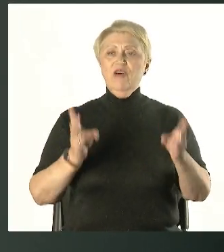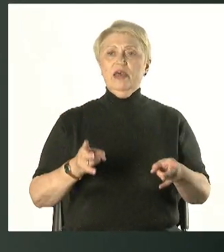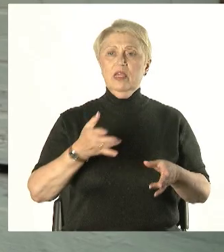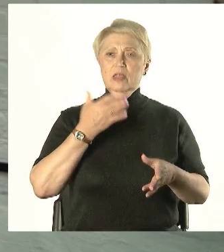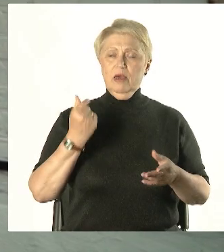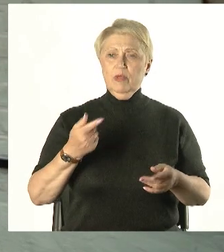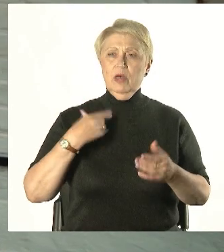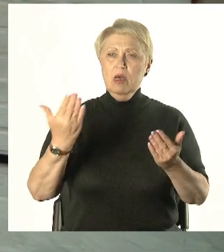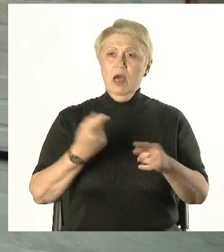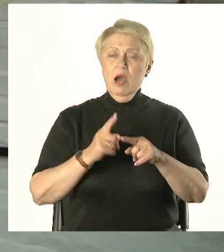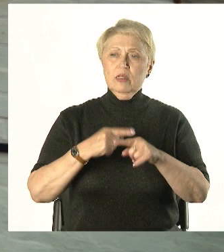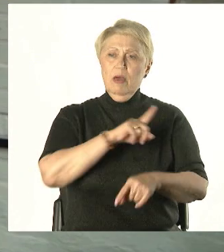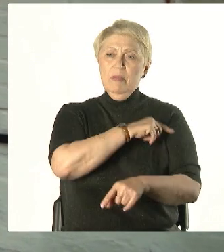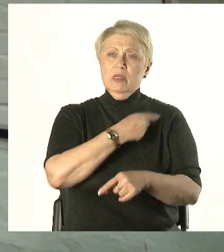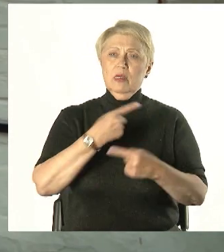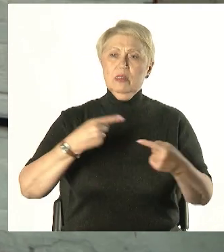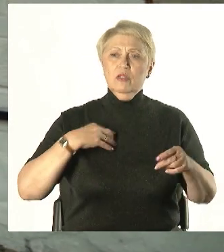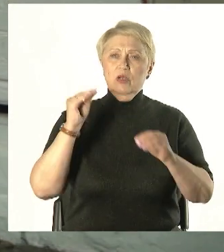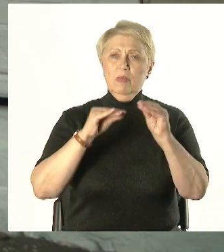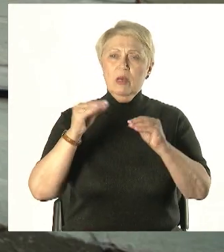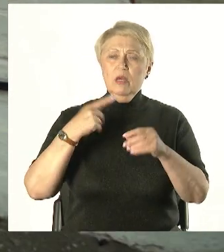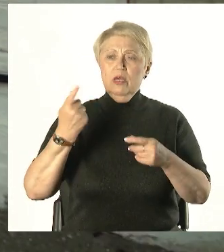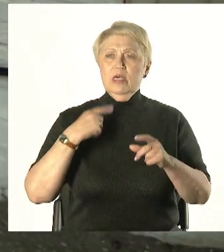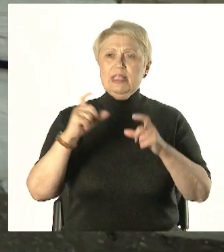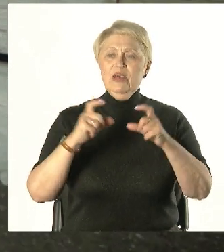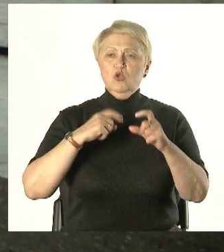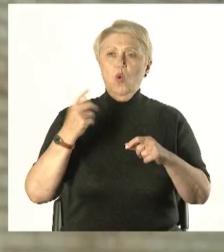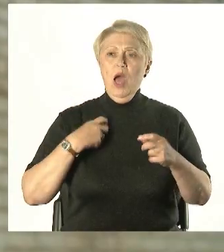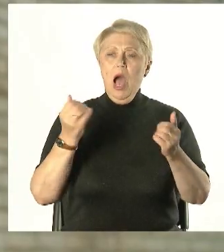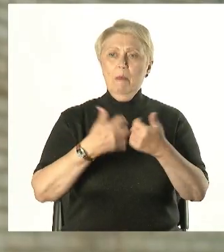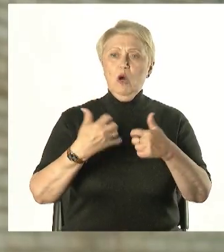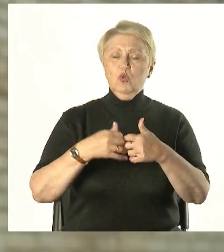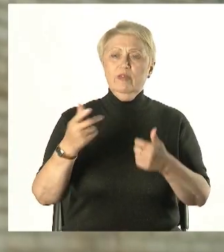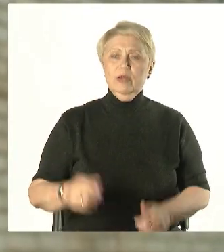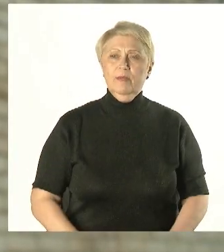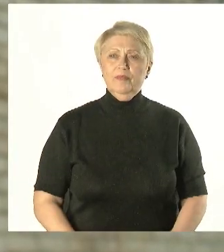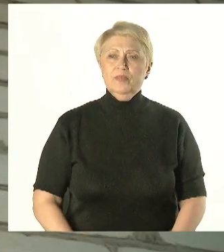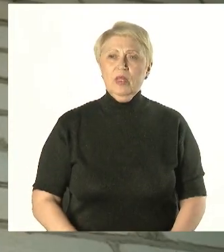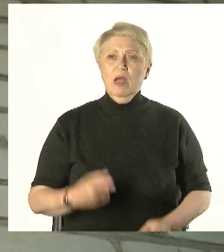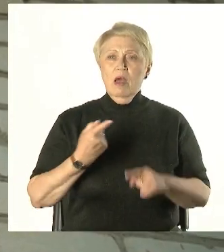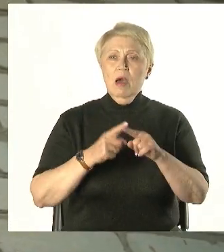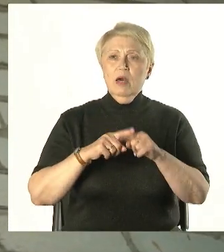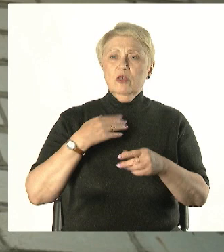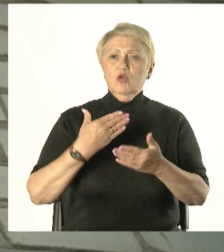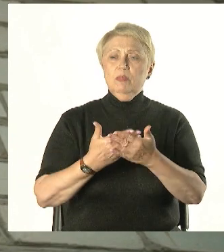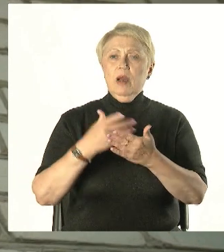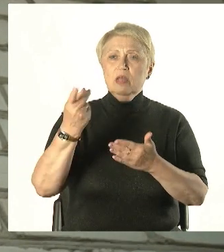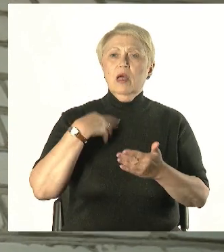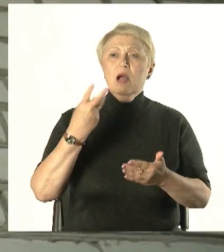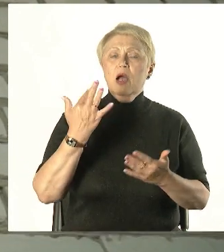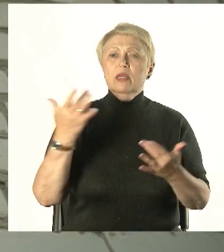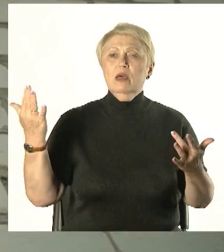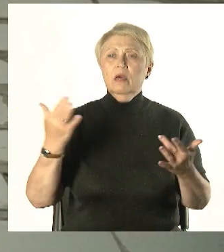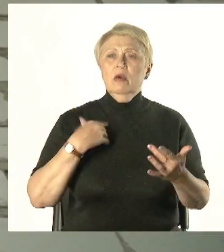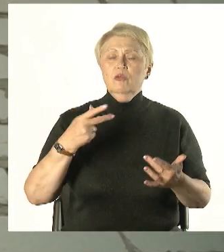от самолетов, медицинских аппаратов и заводское оборудование со всего Дальнего Востока. Вот он пока в микрорентгенах. В городе, конечно, вот у нас 13